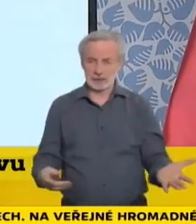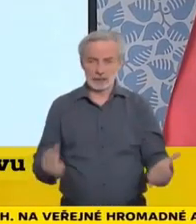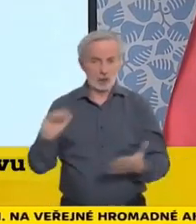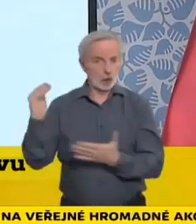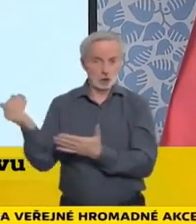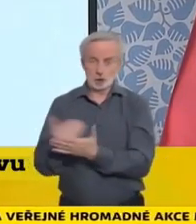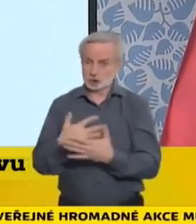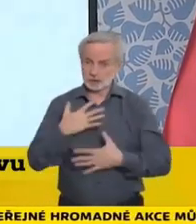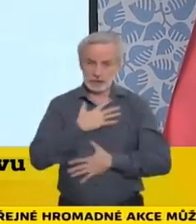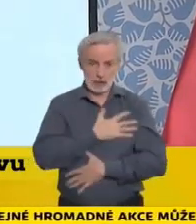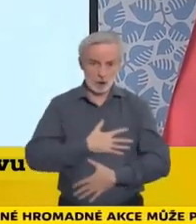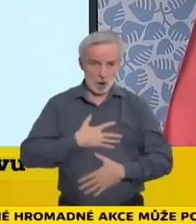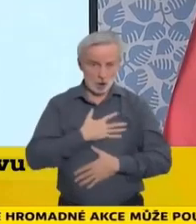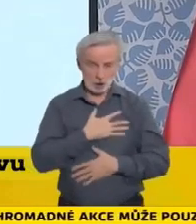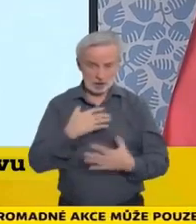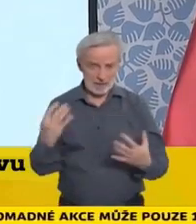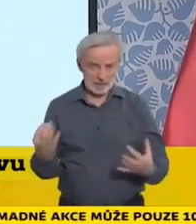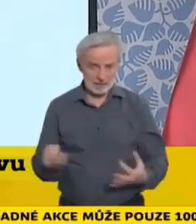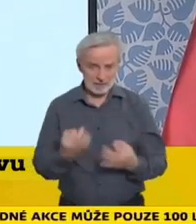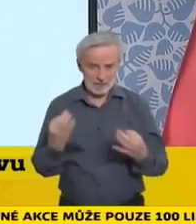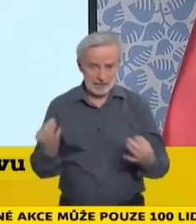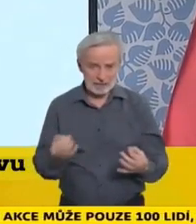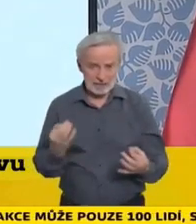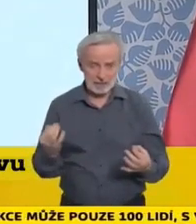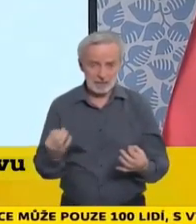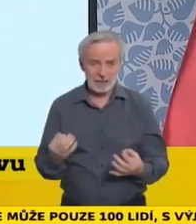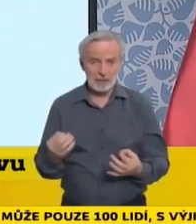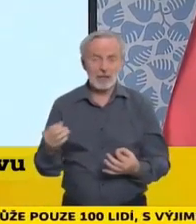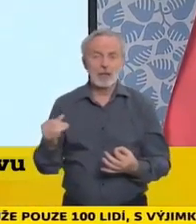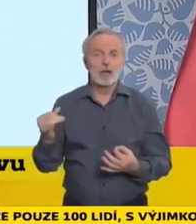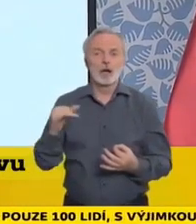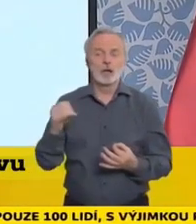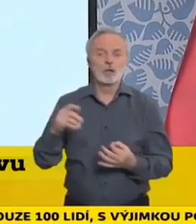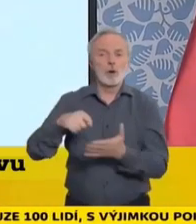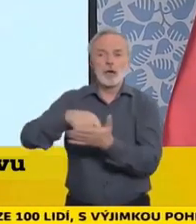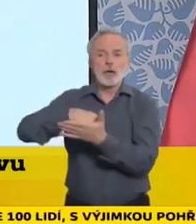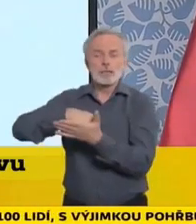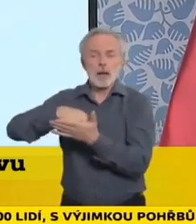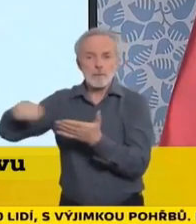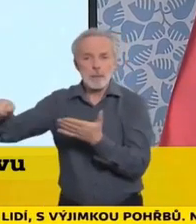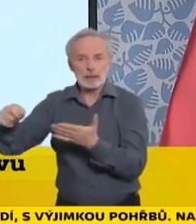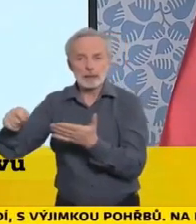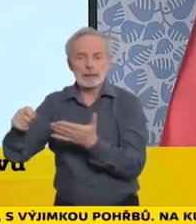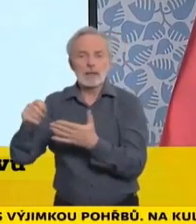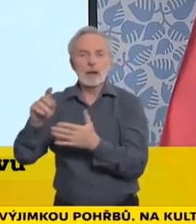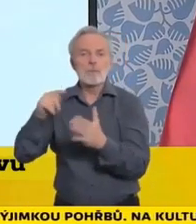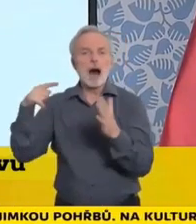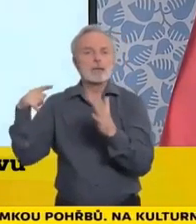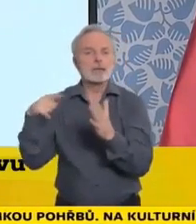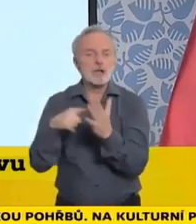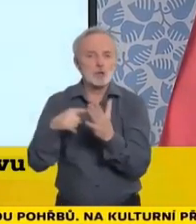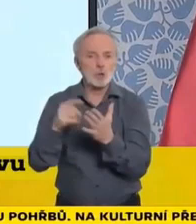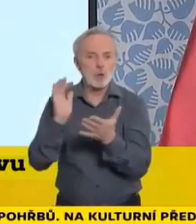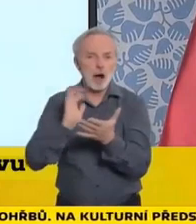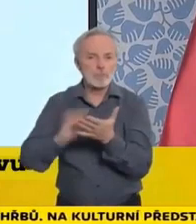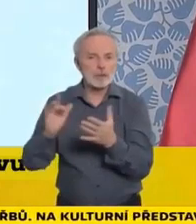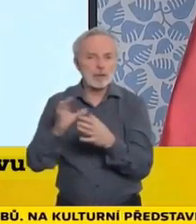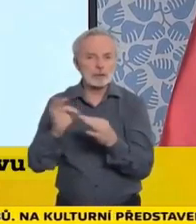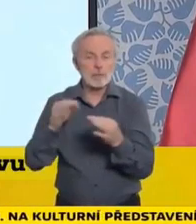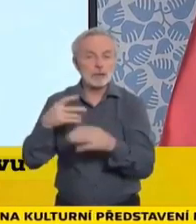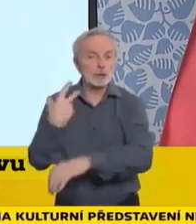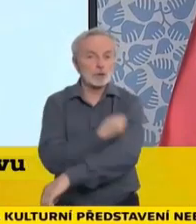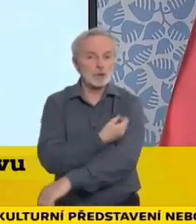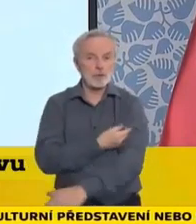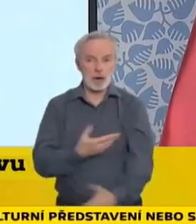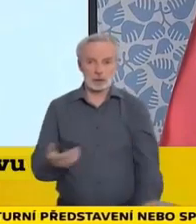kolik se platí za tečku bez vakcíny a tyto věci to snad není normální. Tak proč